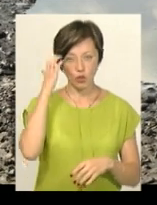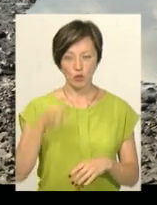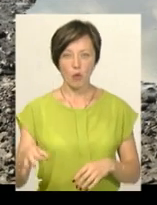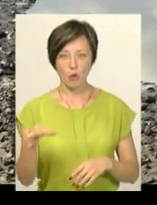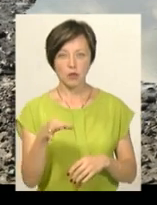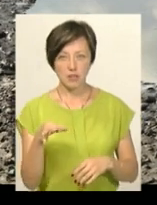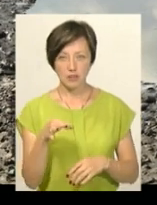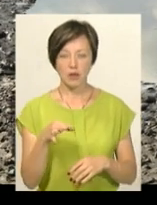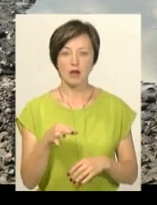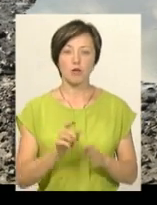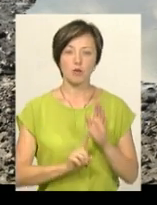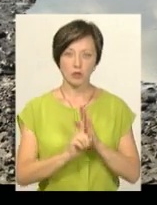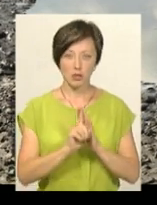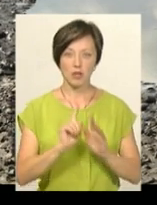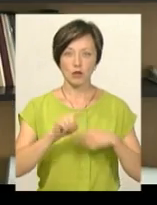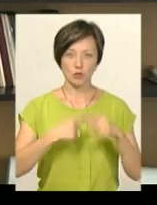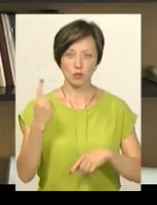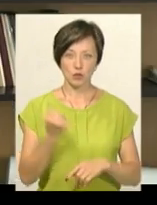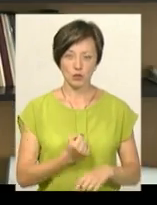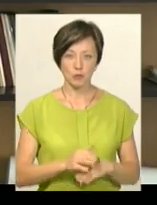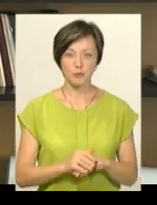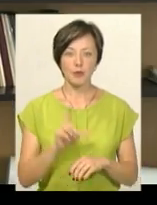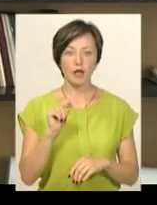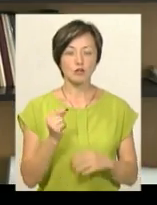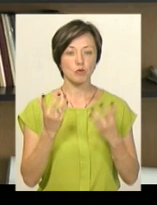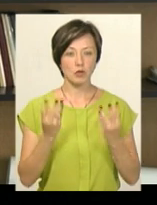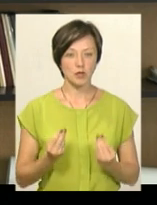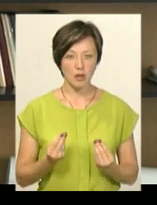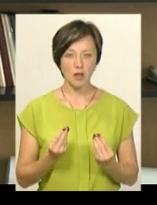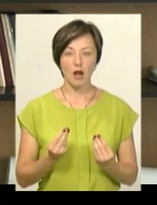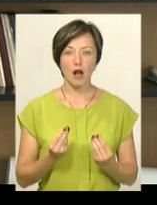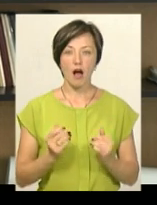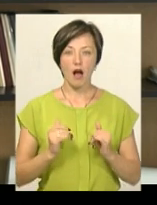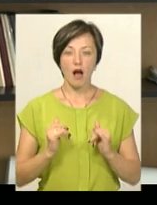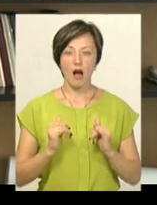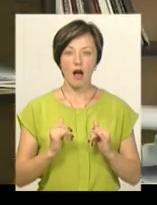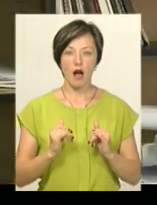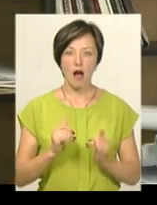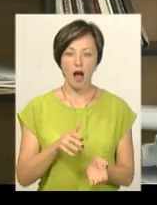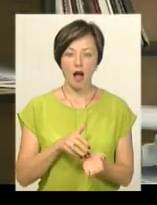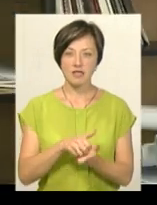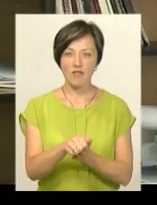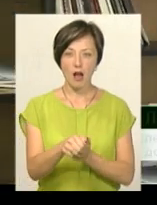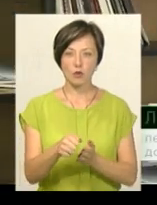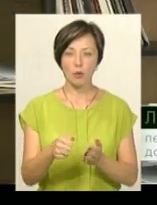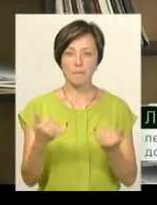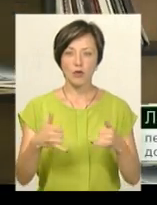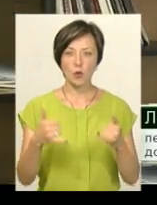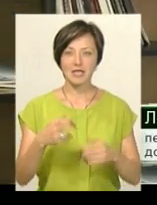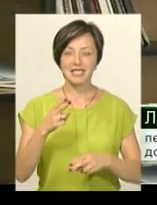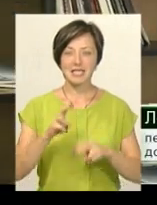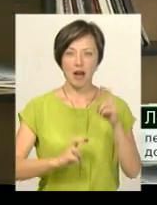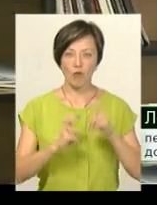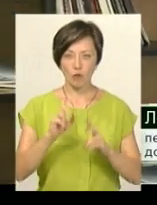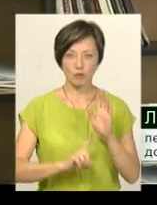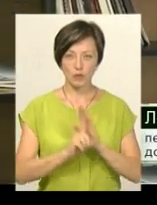островом підрядник візьметься наступного тижня. З понеділка асфальтобетонний завод буде запущено. Що стосується Миколаїва, там